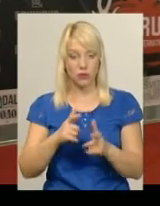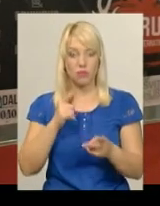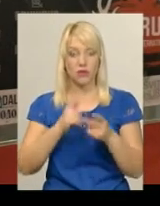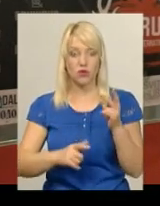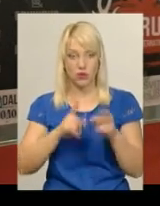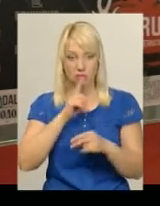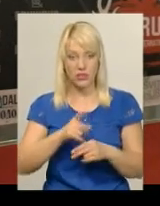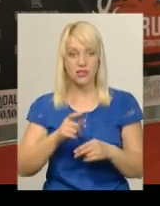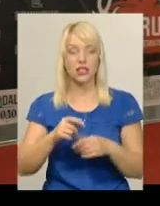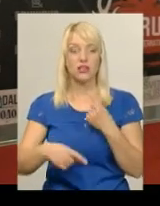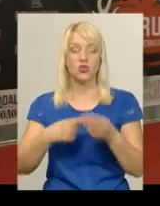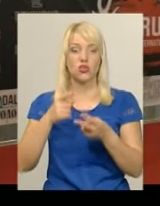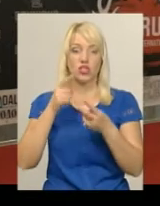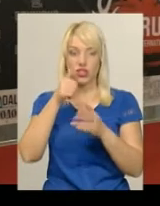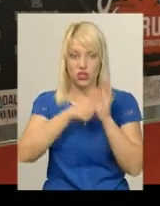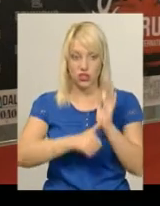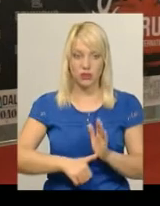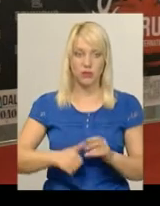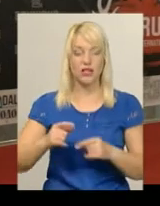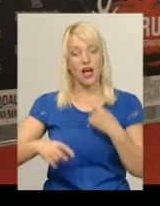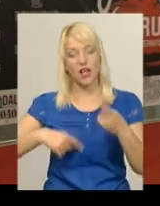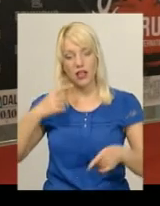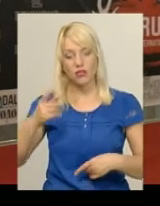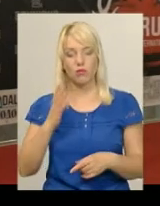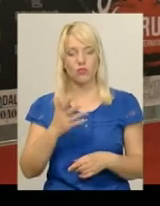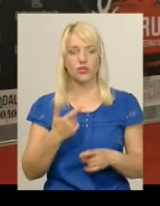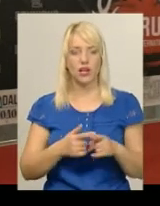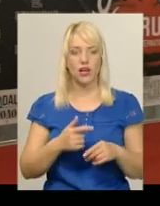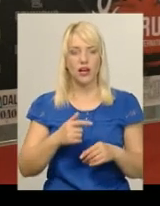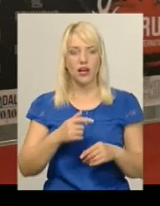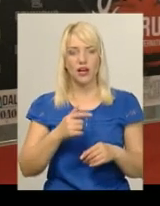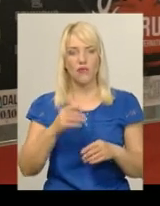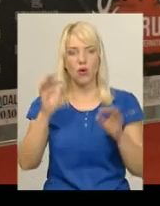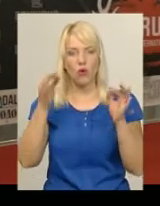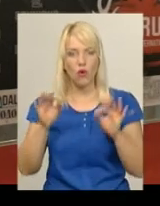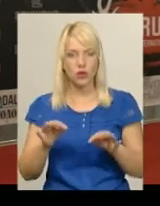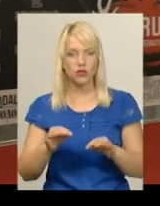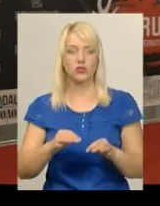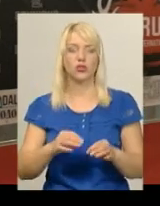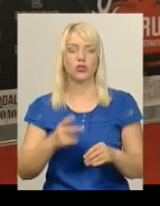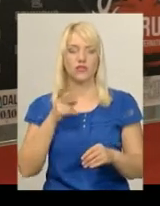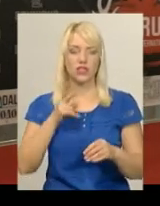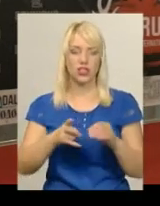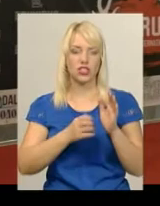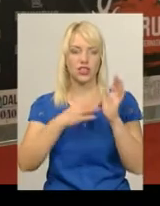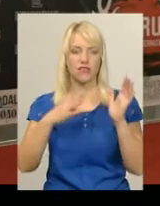місяців, то до наступного буде півтори роки. Це приблизно осінь 2019 року, щоб ми зробили ще в три рази